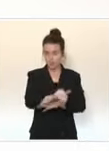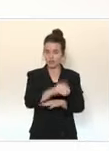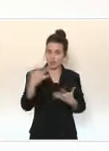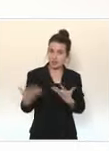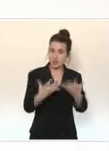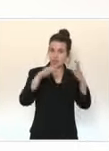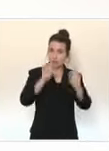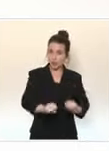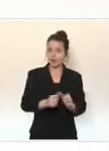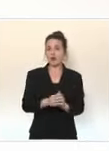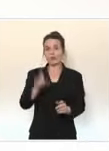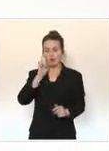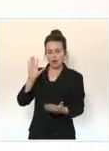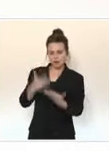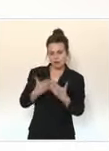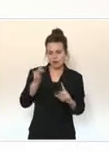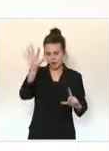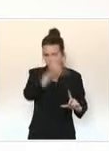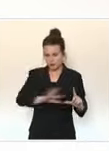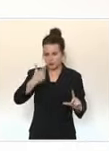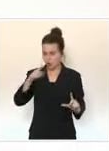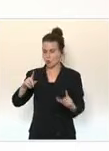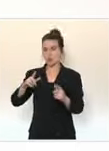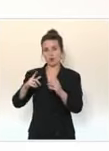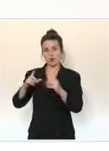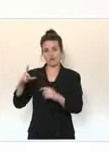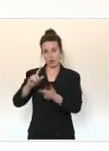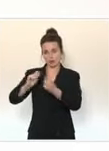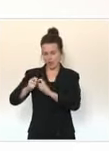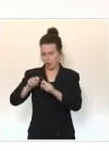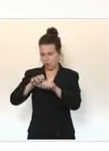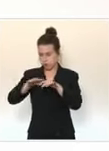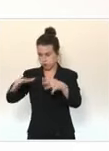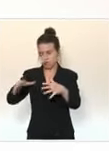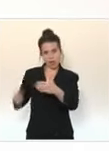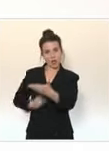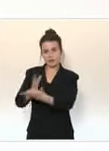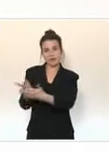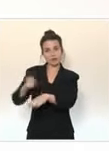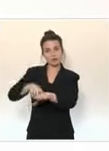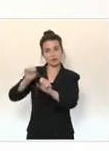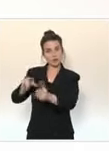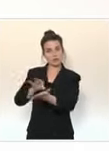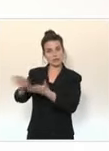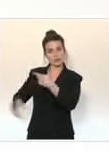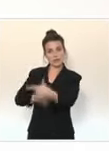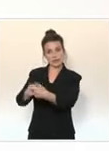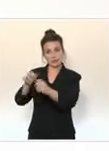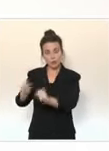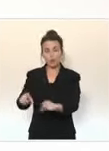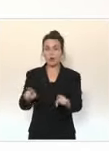territoires dans lesquels on observe une circulation accrue de ces variants. Mais ça nous permet également d'adapter notre stratégie de vaccination